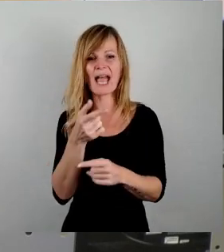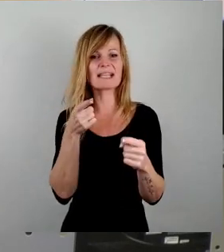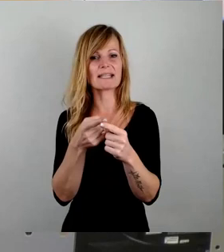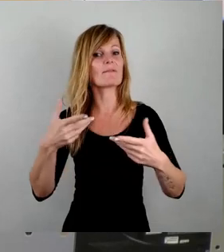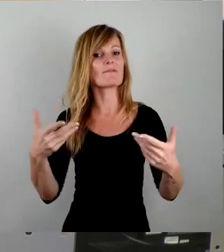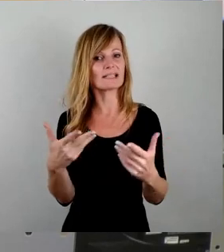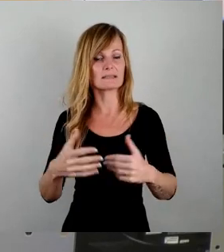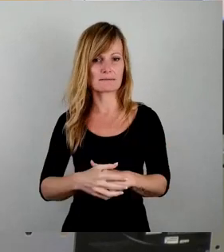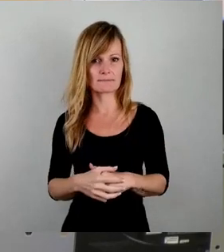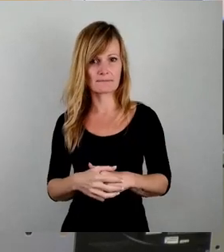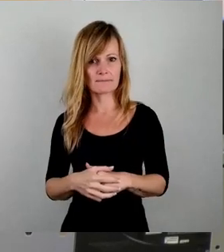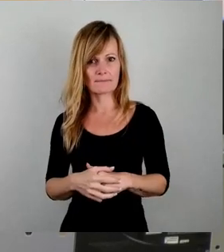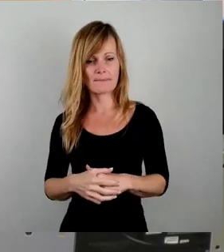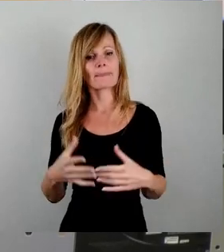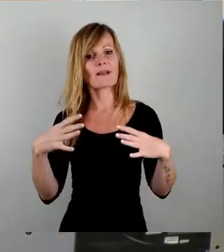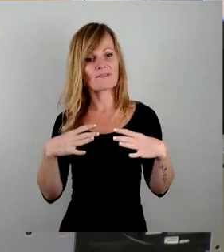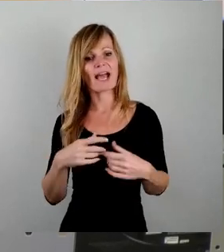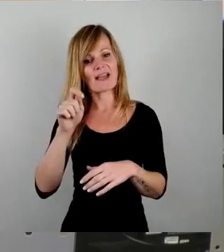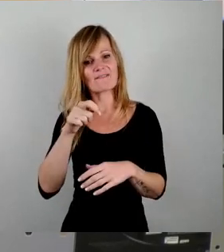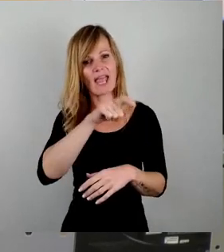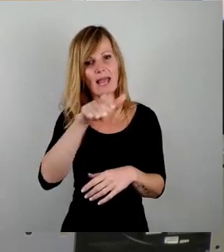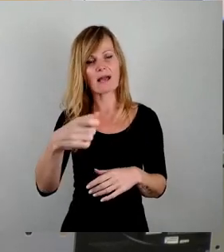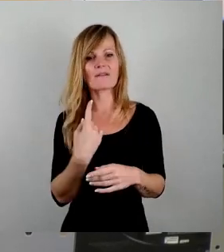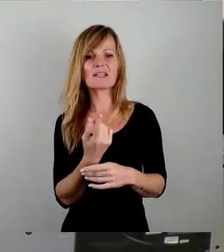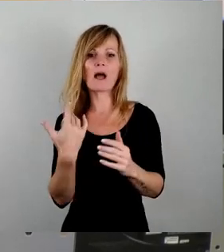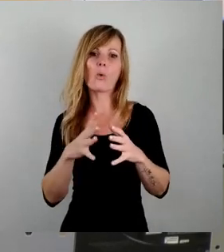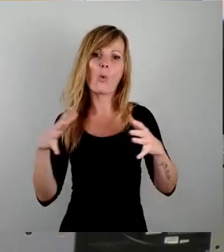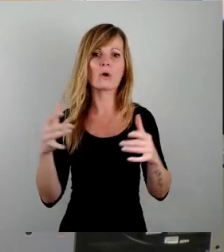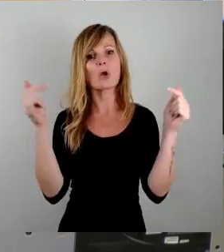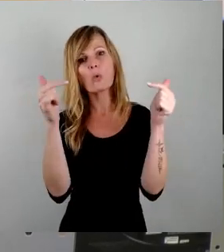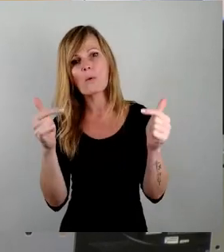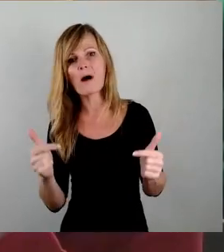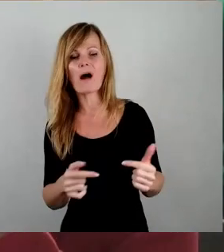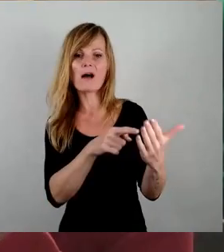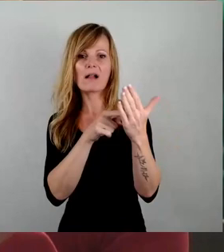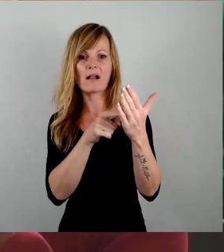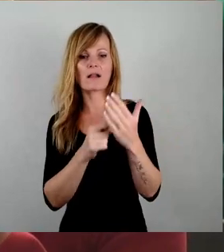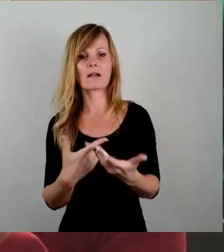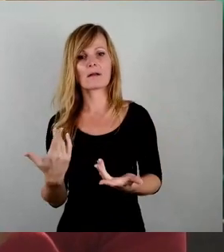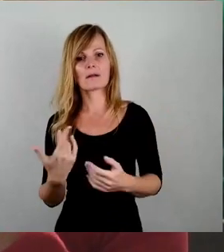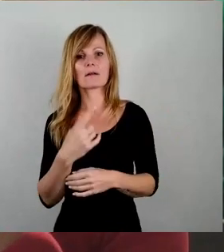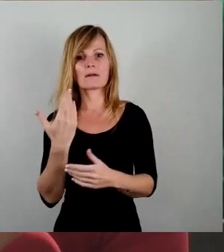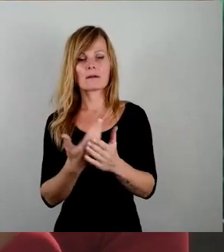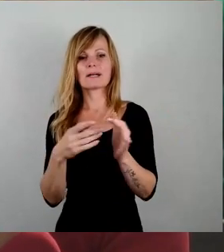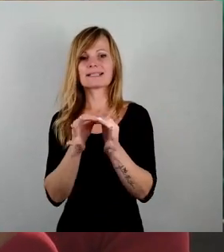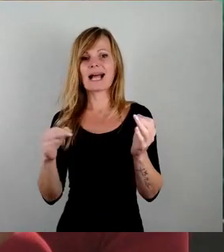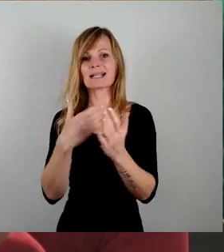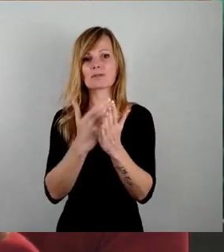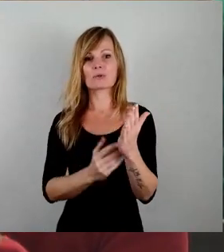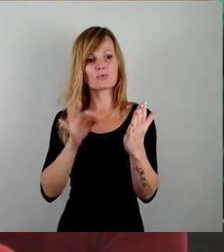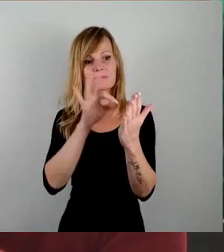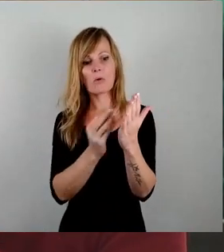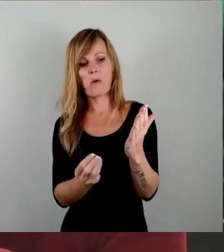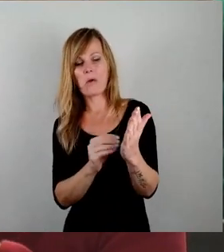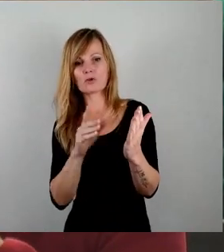dem der Freien Wähler, sich als die großen Kümmerer zu profilieren. Dazu spicken Sie die Tagesordnung im Anschluss noch mit einem ähnlichen Antrag